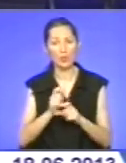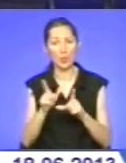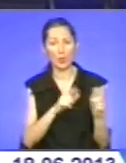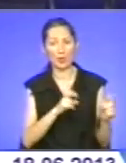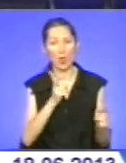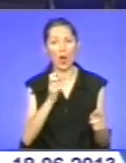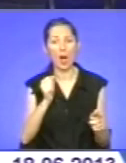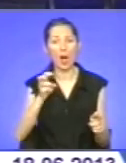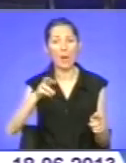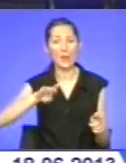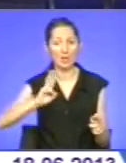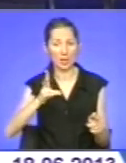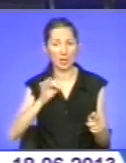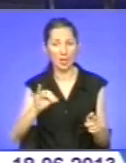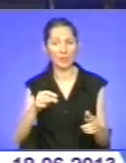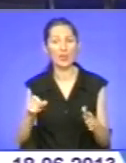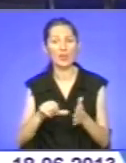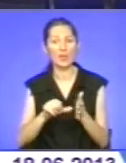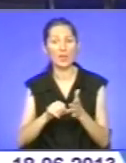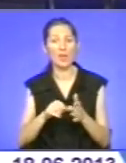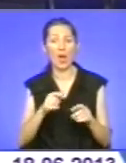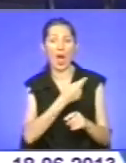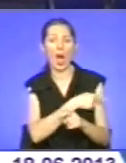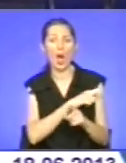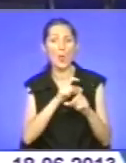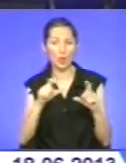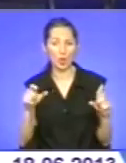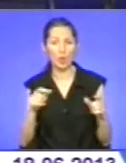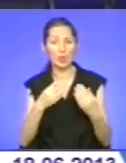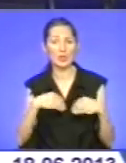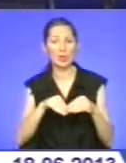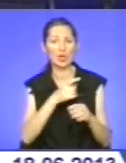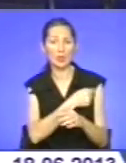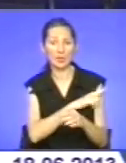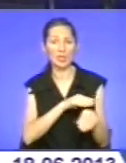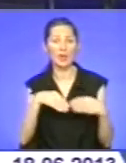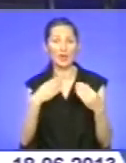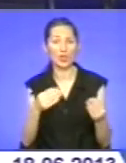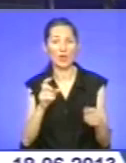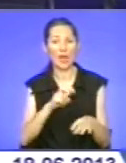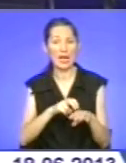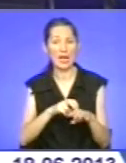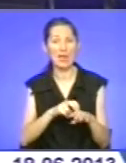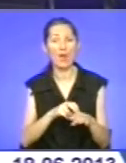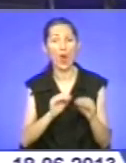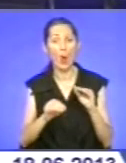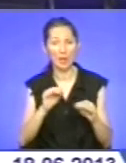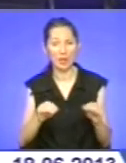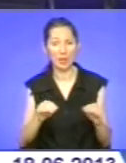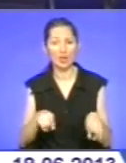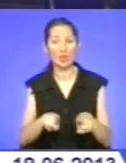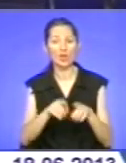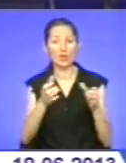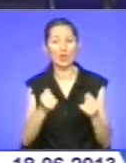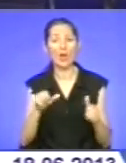сімейної медицини, вручив лікарям необхідне обладнання. Також у Кам'янках Валентин Хоптянов взяв участь у відкритті сучасного спортивного